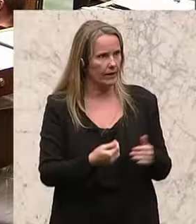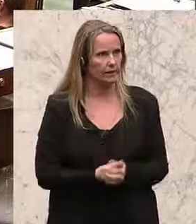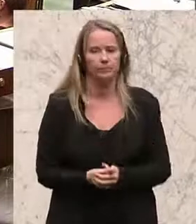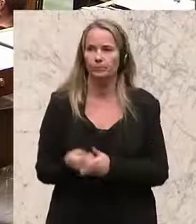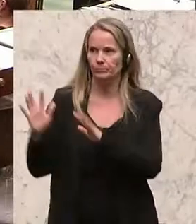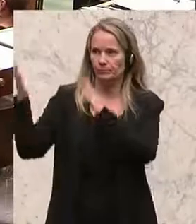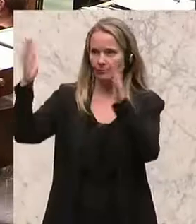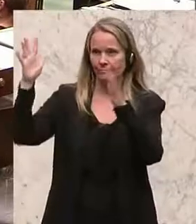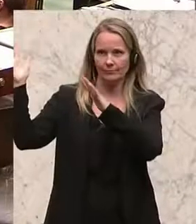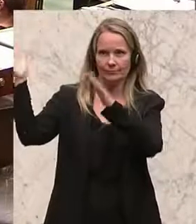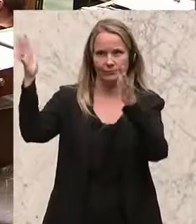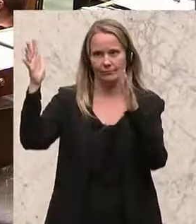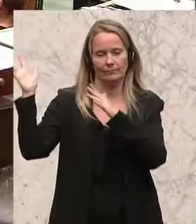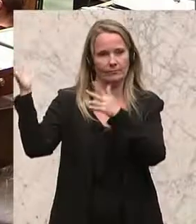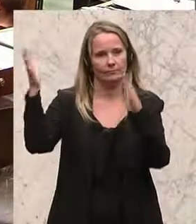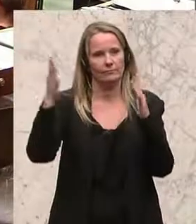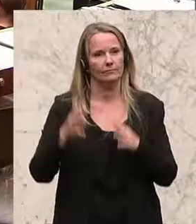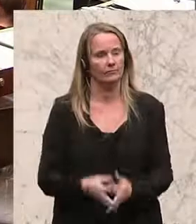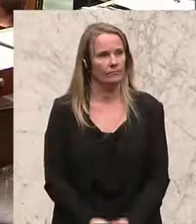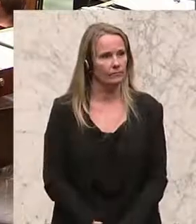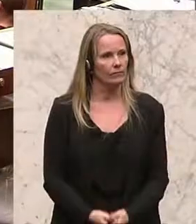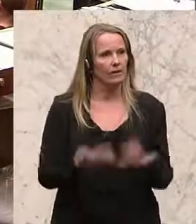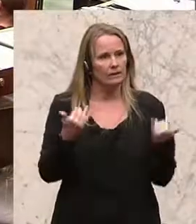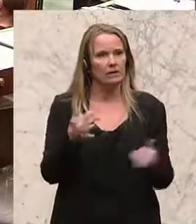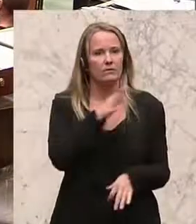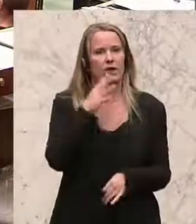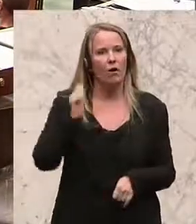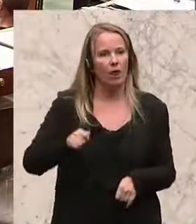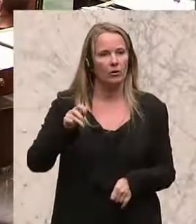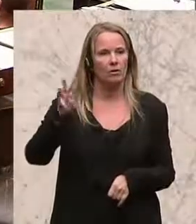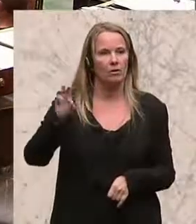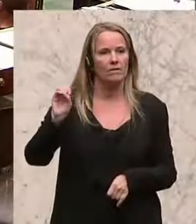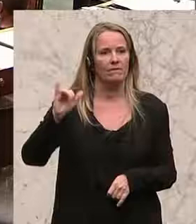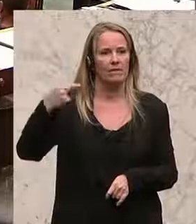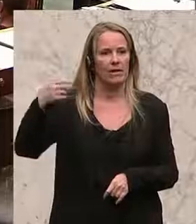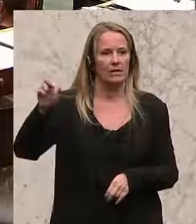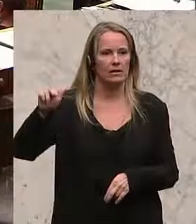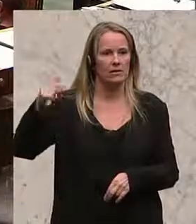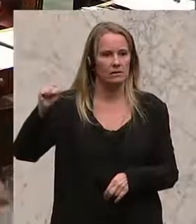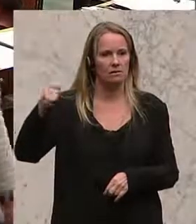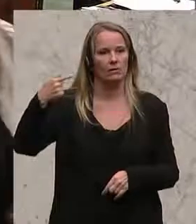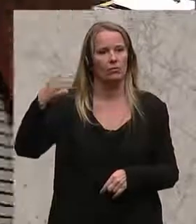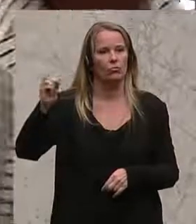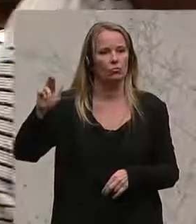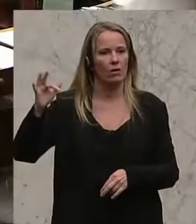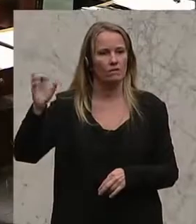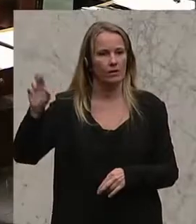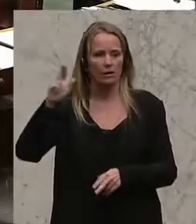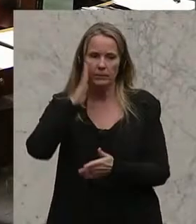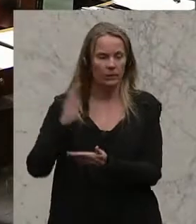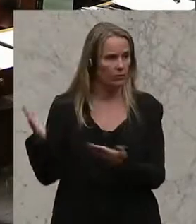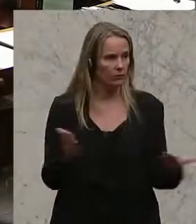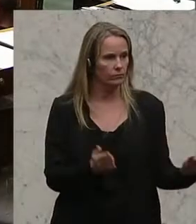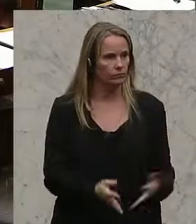Angela Fichtinger von der ÖVP spricht zu einem Antrag der NEOS für mehr Transparenz bei Verträgen mit Versicherungen. Sie steht dem Antrag positiv